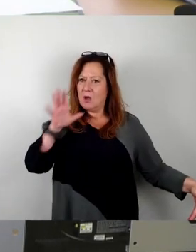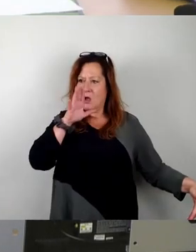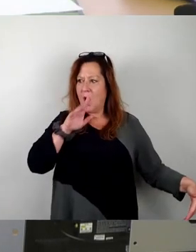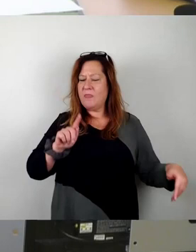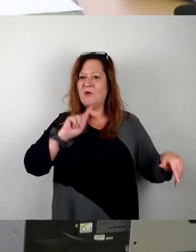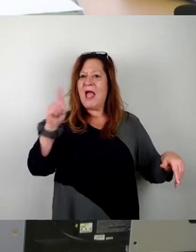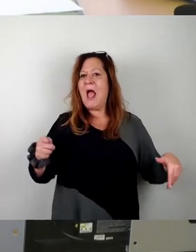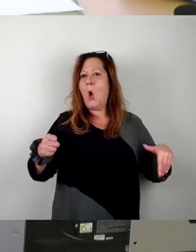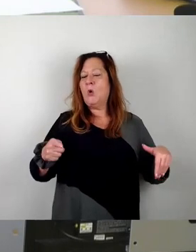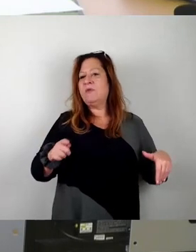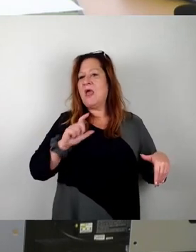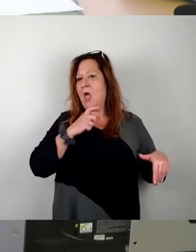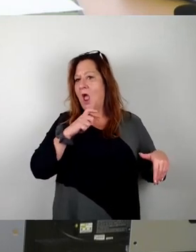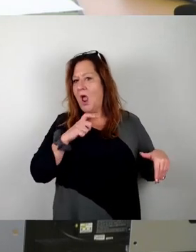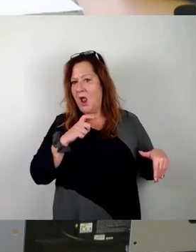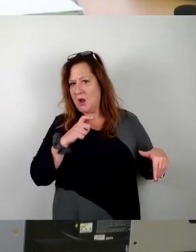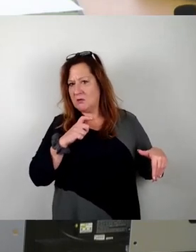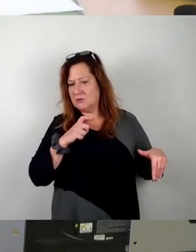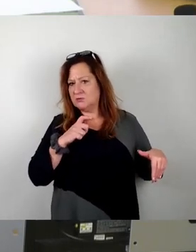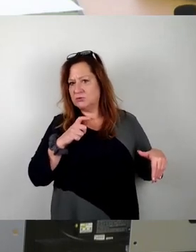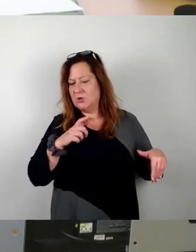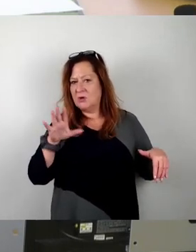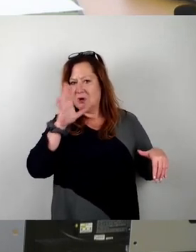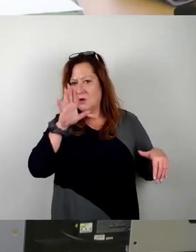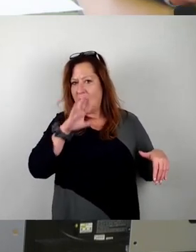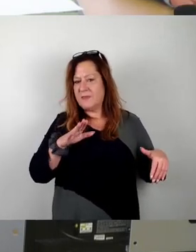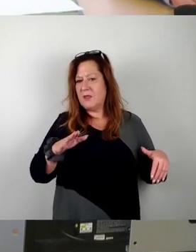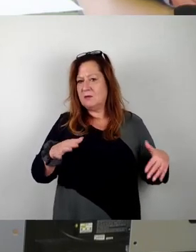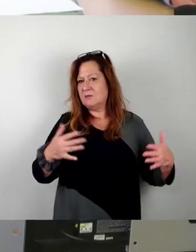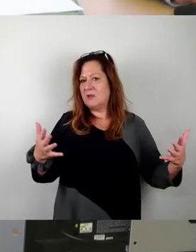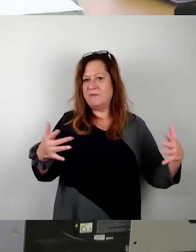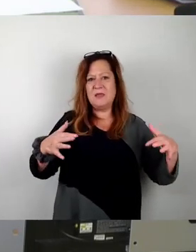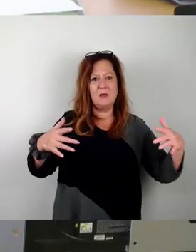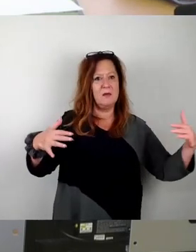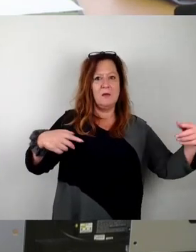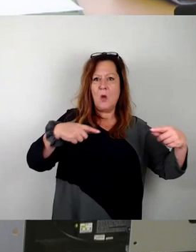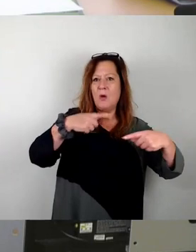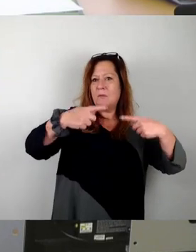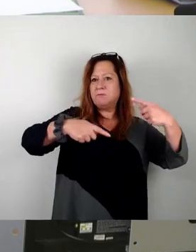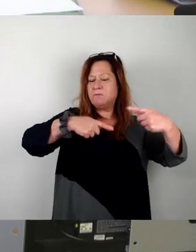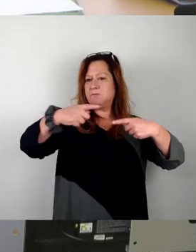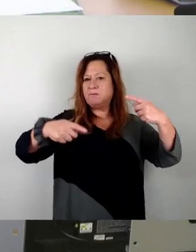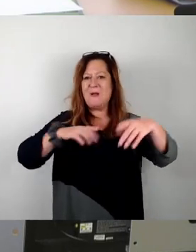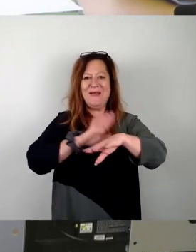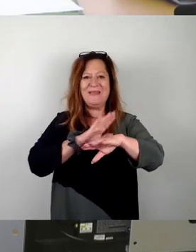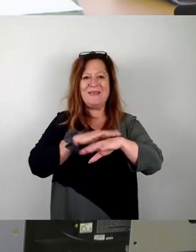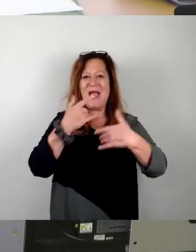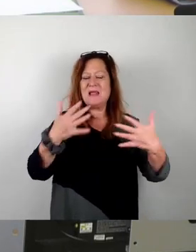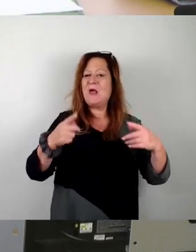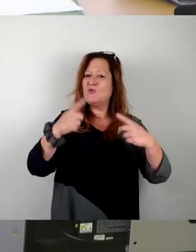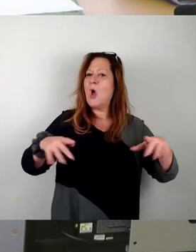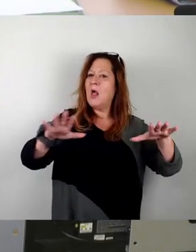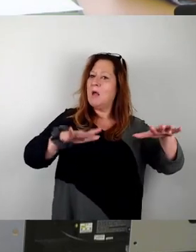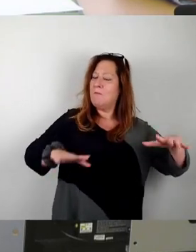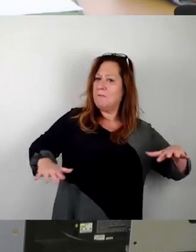Garten ist zu eigen gewesen die Illusion ihrer Unendlichkeit. Das heißt, aus dem Inneren des Gartens sollte dieses Paradies, dieses Grüne nie enden.